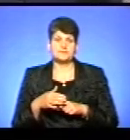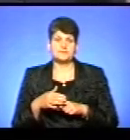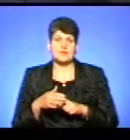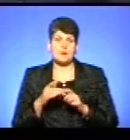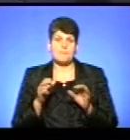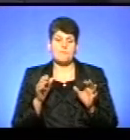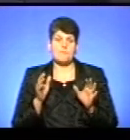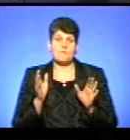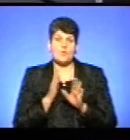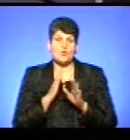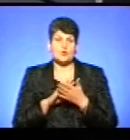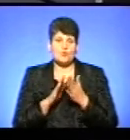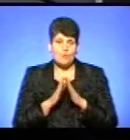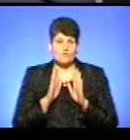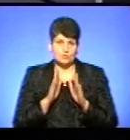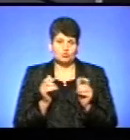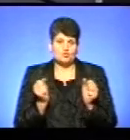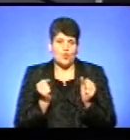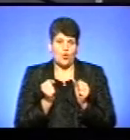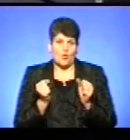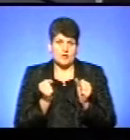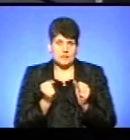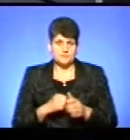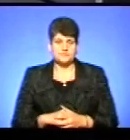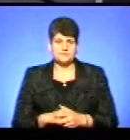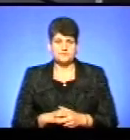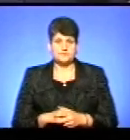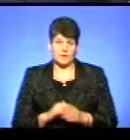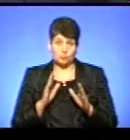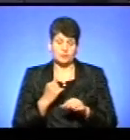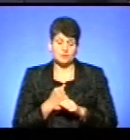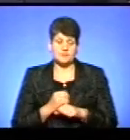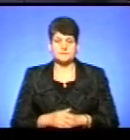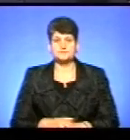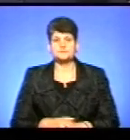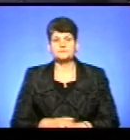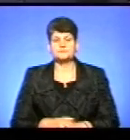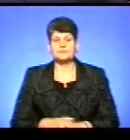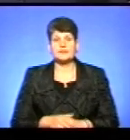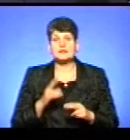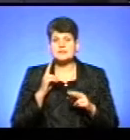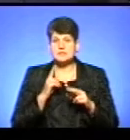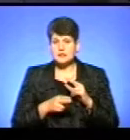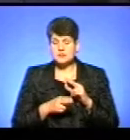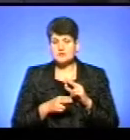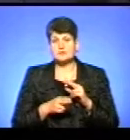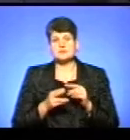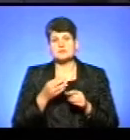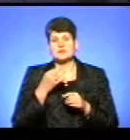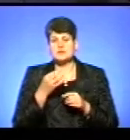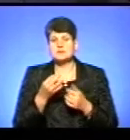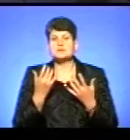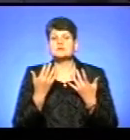погодні умови так стало, будуть дуже холодні. Так що так будуть працювати. І на завершенні нашого ефіру розкажіть,